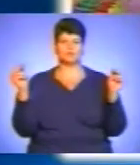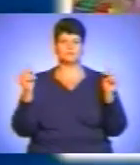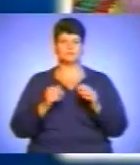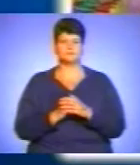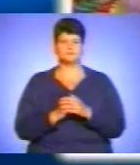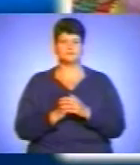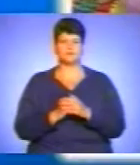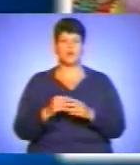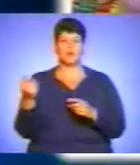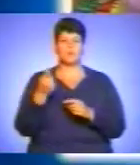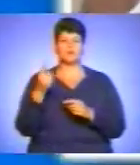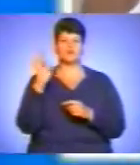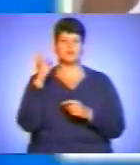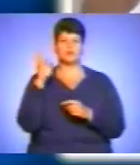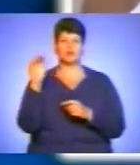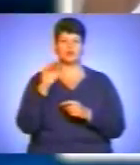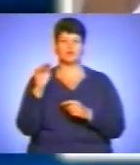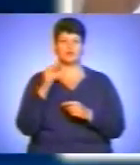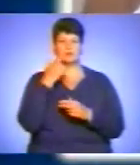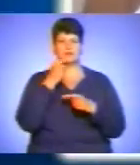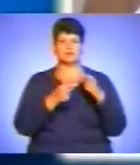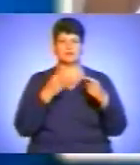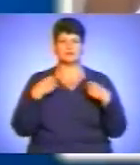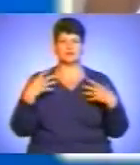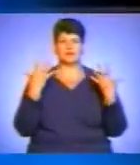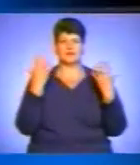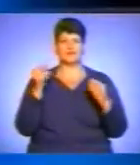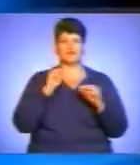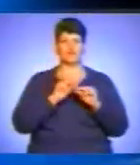У першу неділю жовтня традиційно святкують День вчителя.